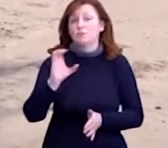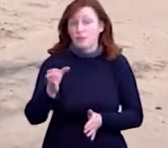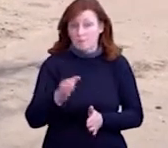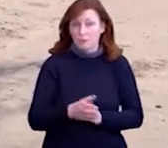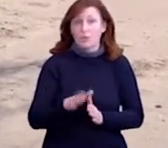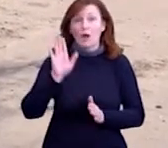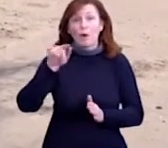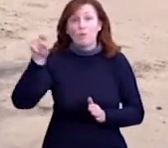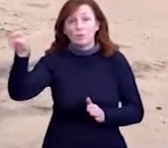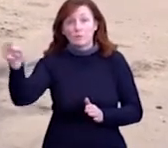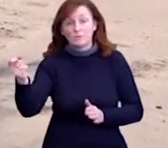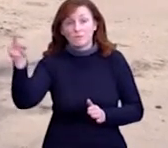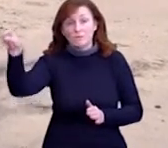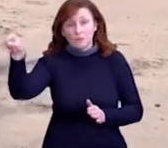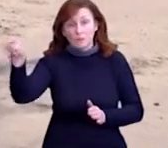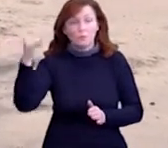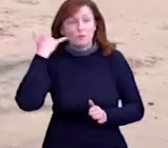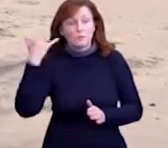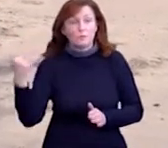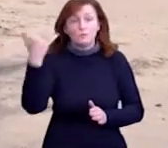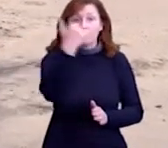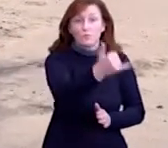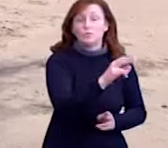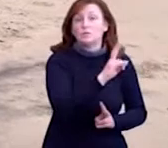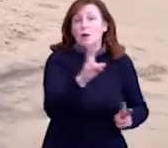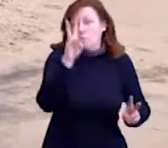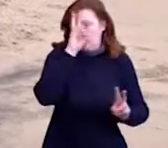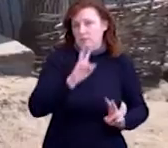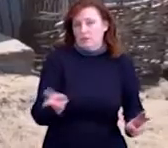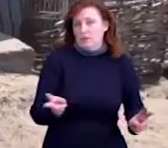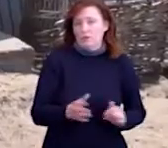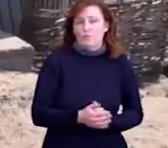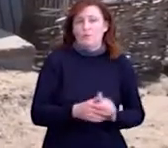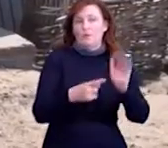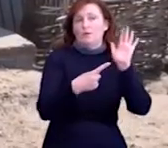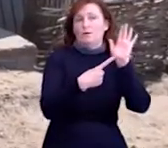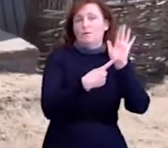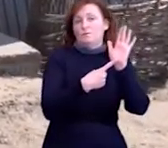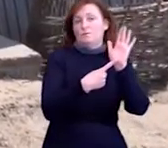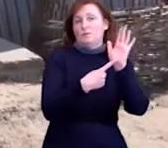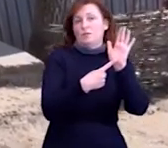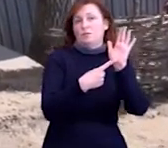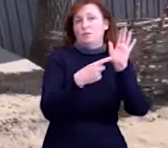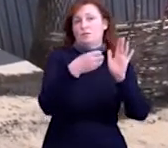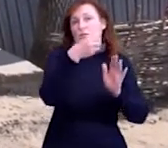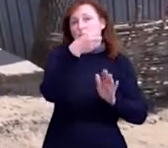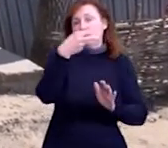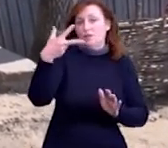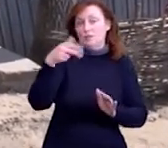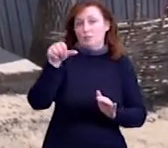А звідти телефонували вже комусь, я не знаю кому. В 6.13 до мене поступив дзвонок.